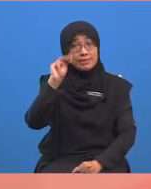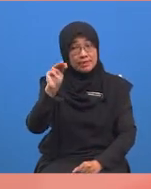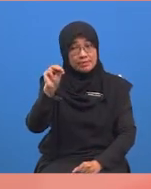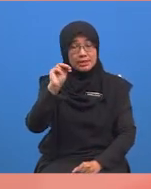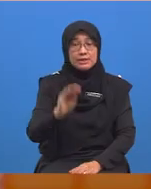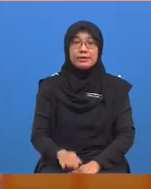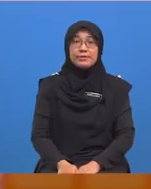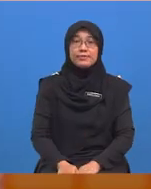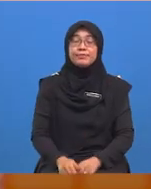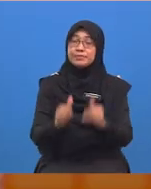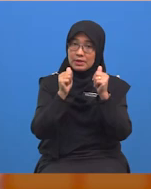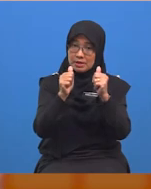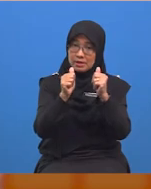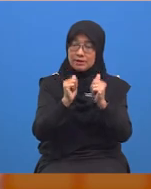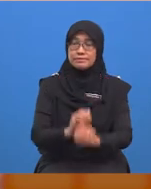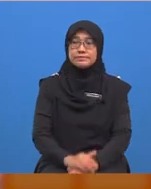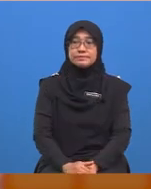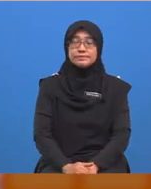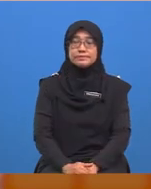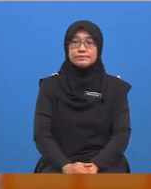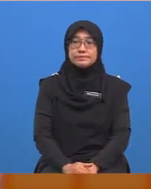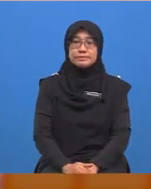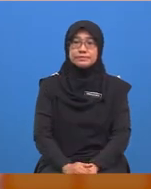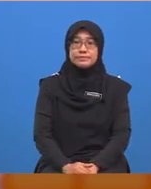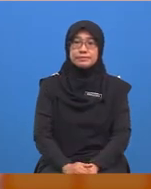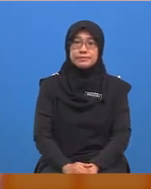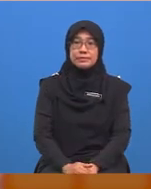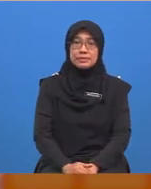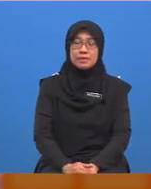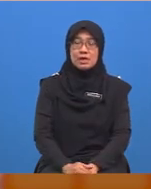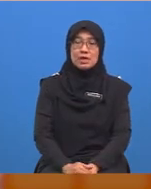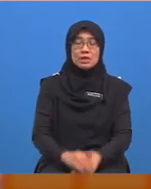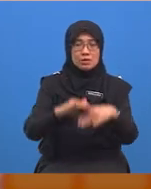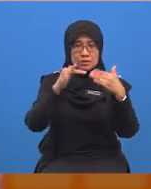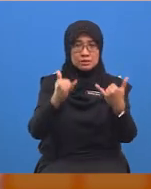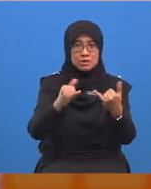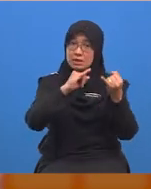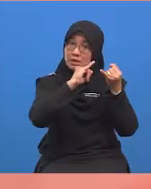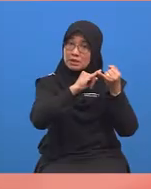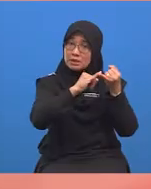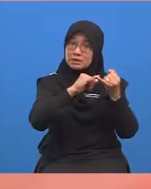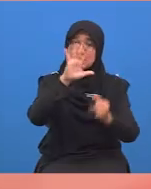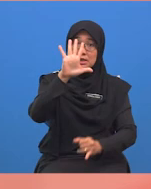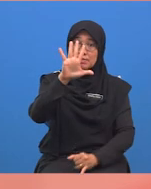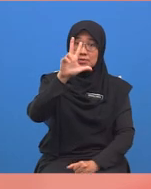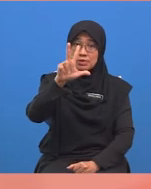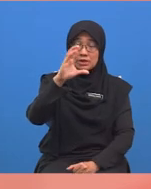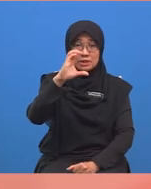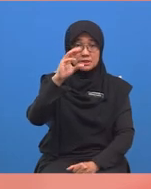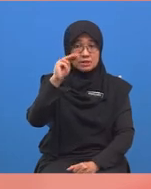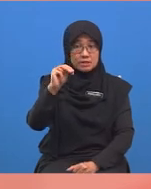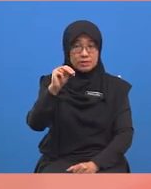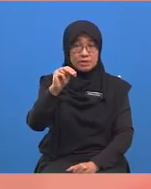milimeter. Syabas murid-murid. Kita tiba dengan soalan terakhir iaitu lima puluh tiga